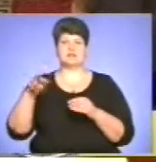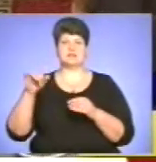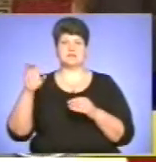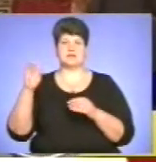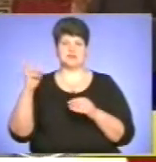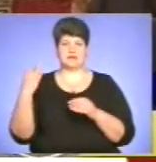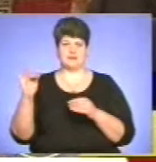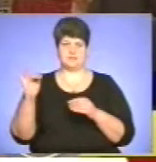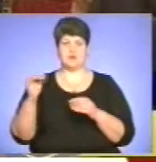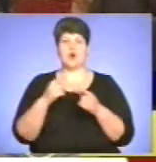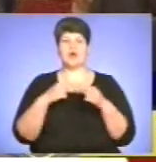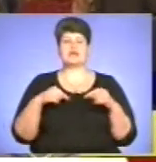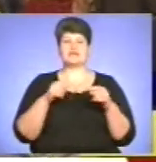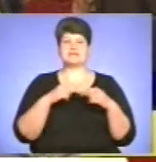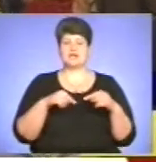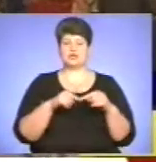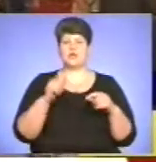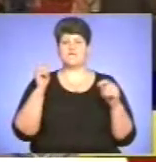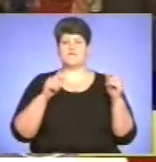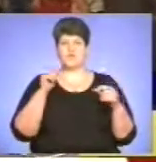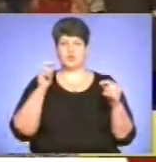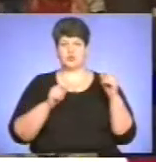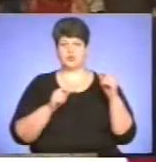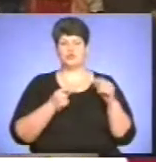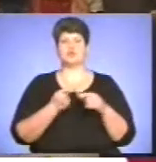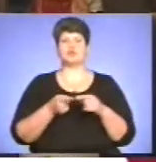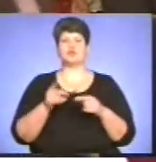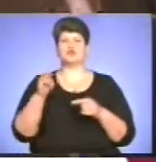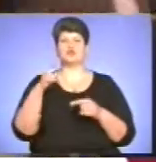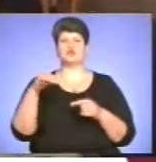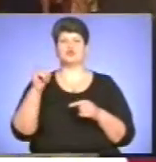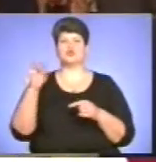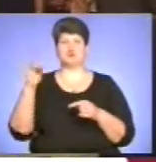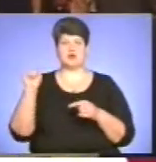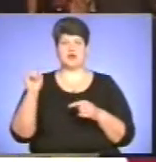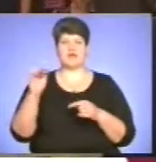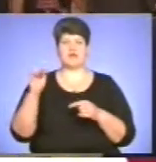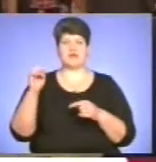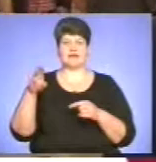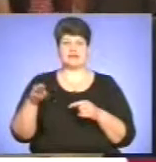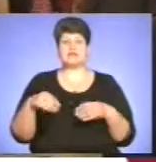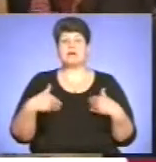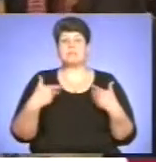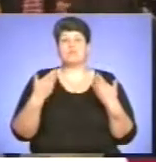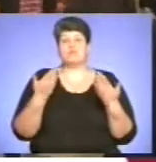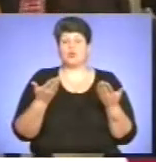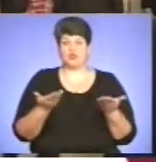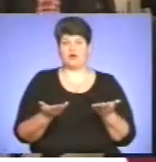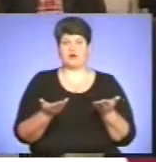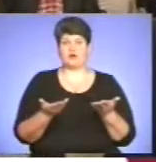Організатори форуму «Джурафест» запропонували